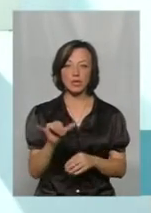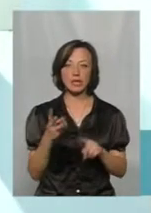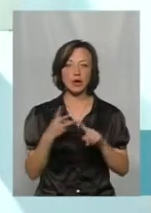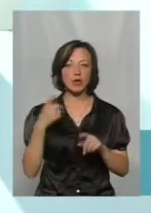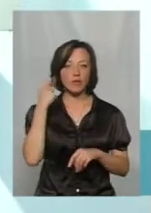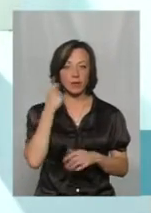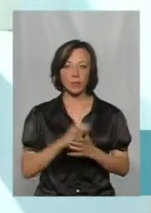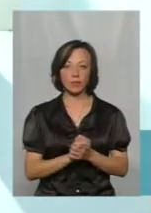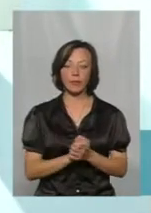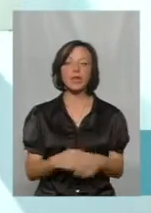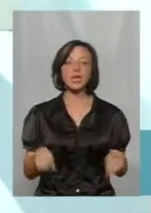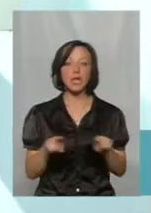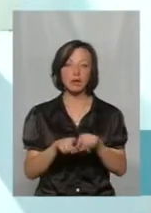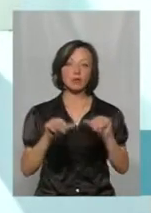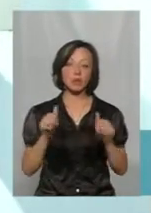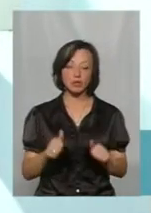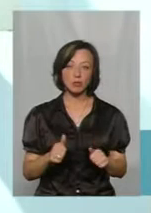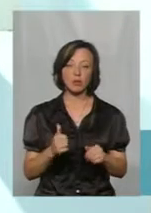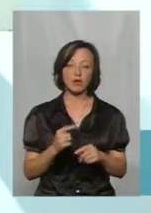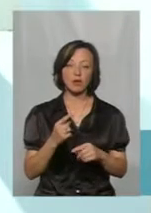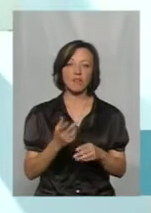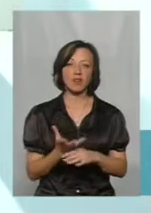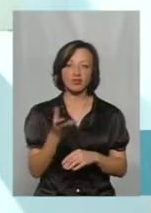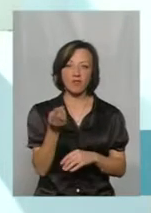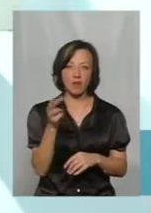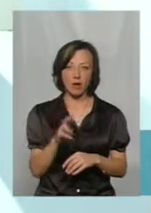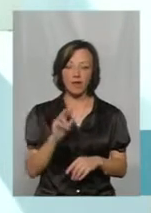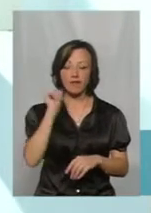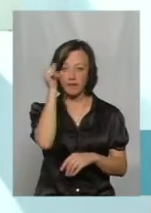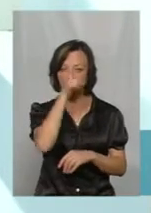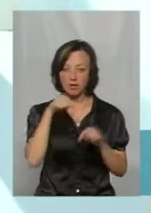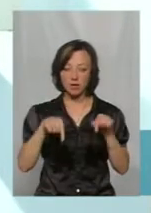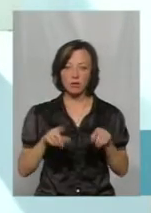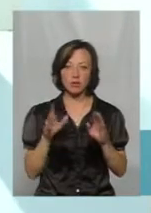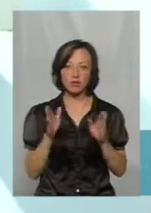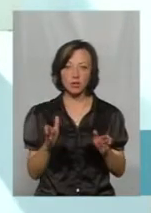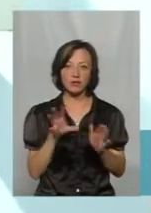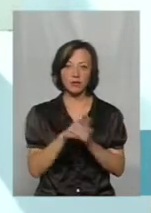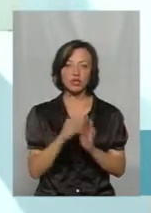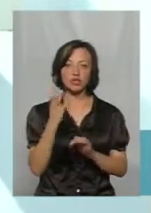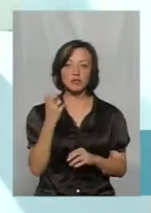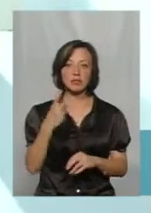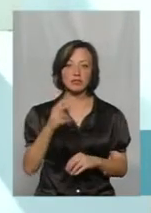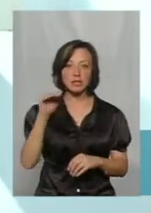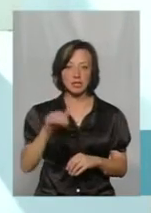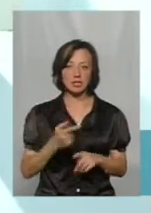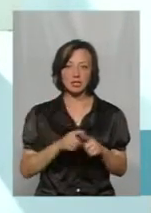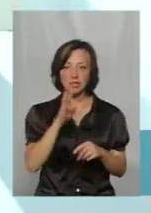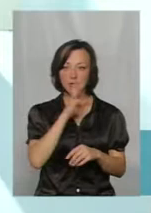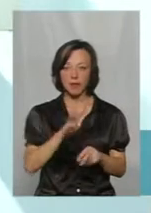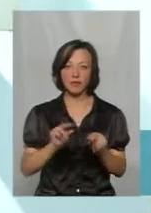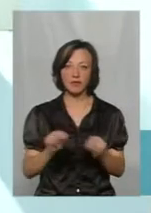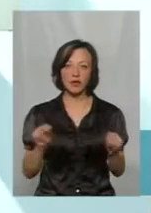третього віку. І таким чином проходить фінансування. Ми в рік, оцей рік, будемо вкладатися в 420 тисяч. Це зарплата